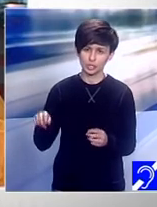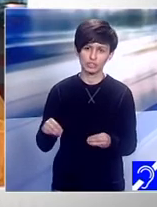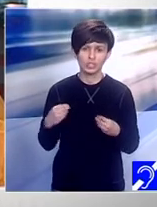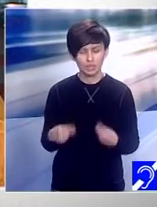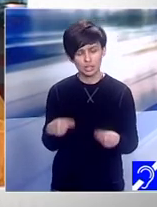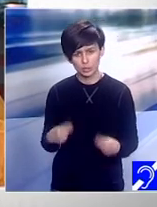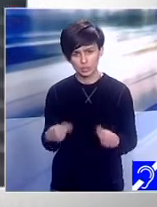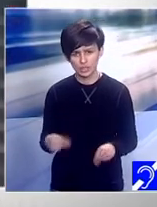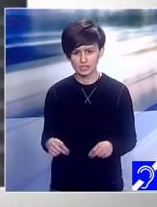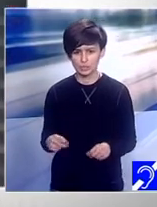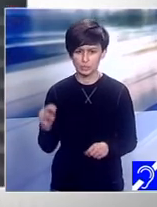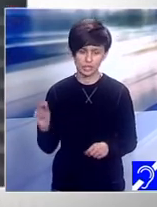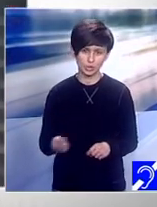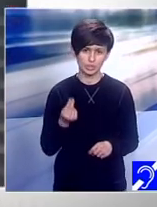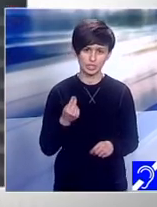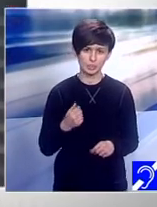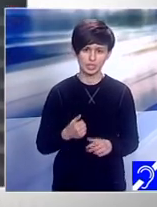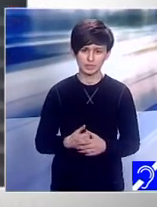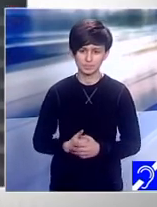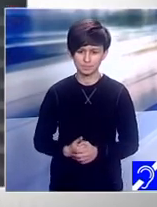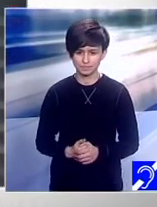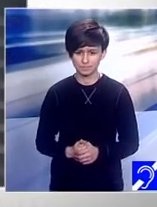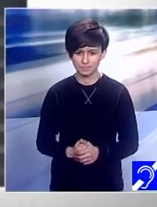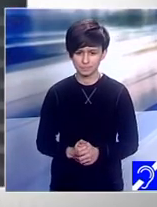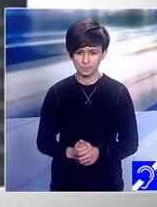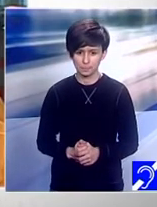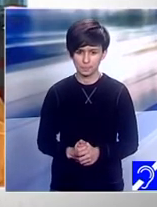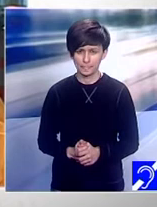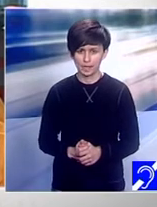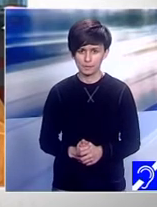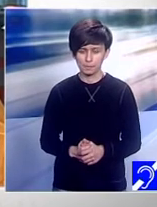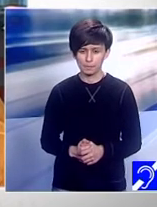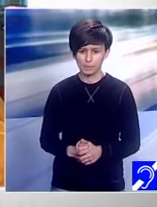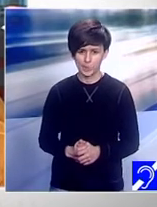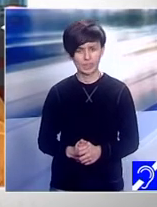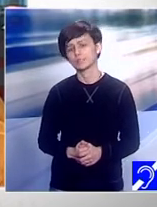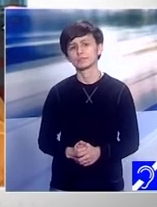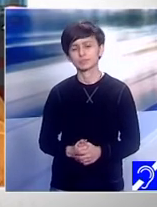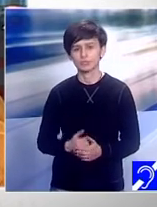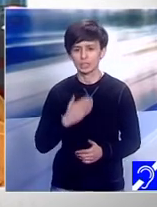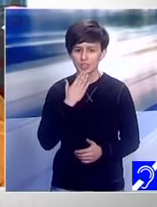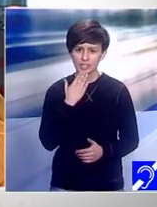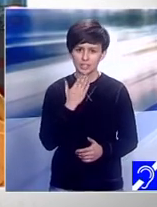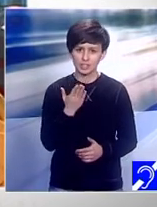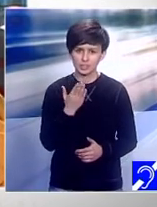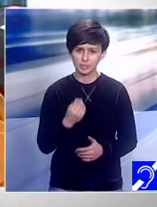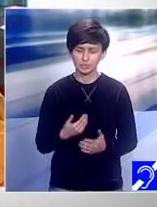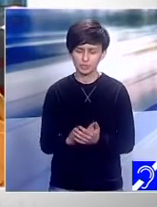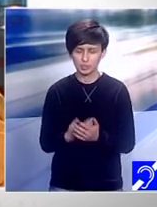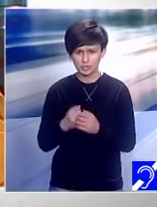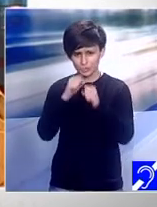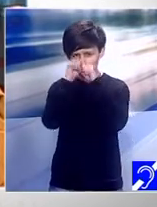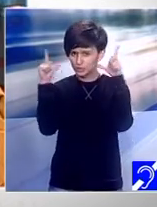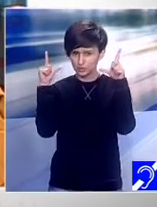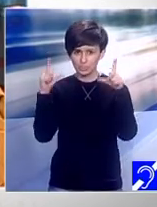speciale în presă, în acțiuni de autoreprezentare decât voi. Exact. Și înțeleg. îți mulțumesc pentru mare a surpriză,